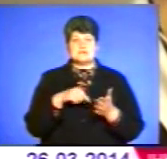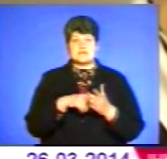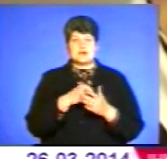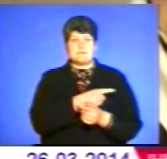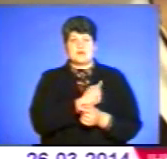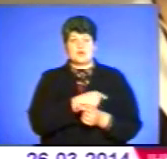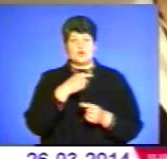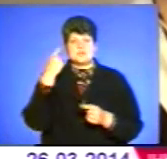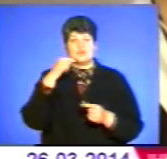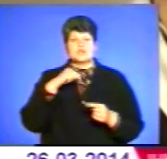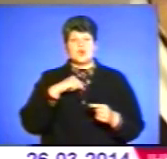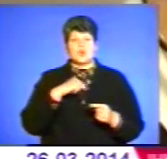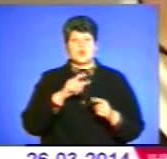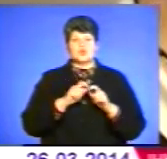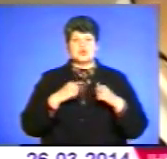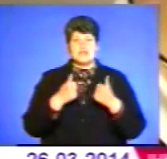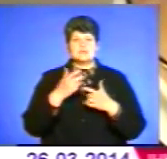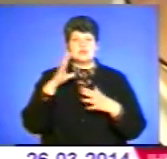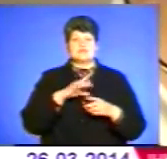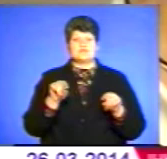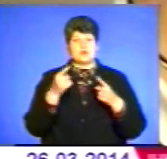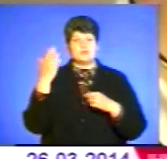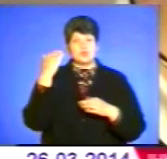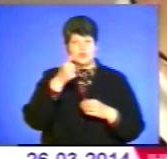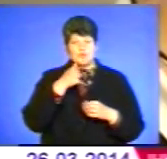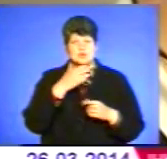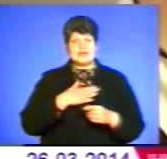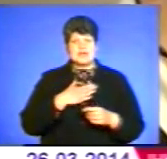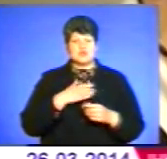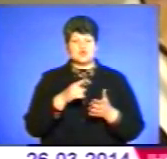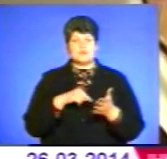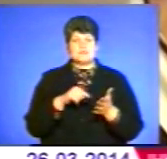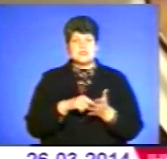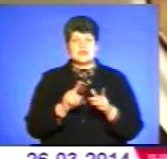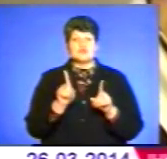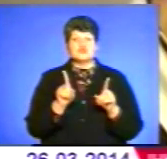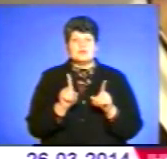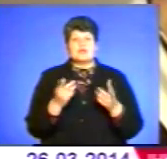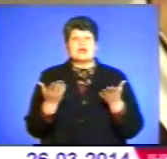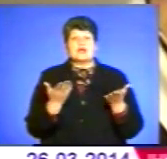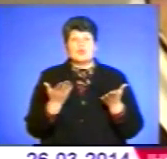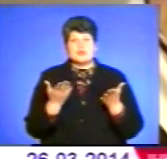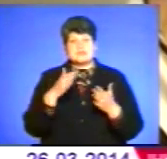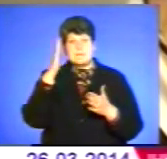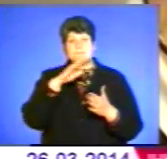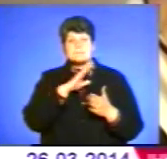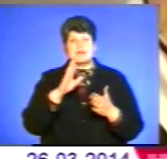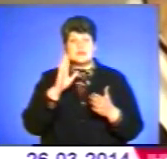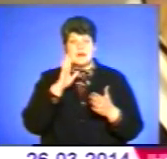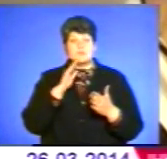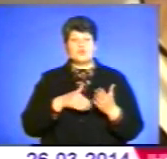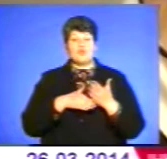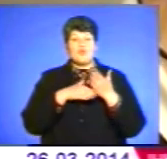консультація, яка створена була в минулому році для нашого міста, щоб якимись чином батькам допомогти у